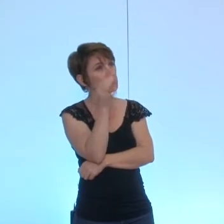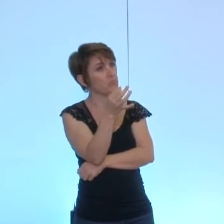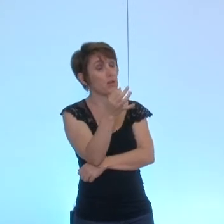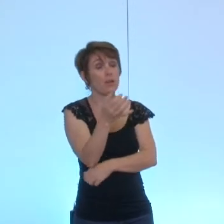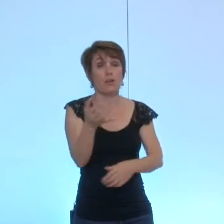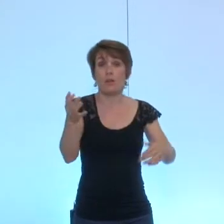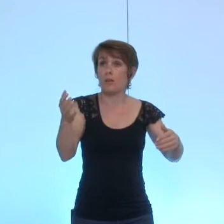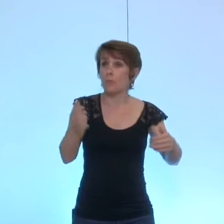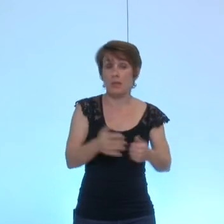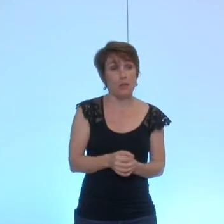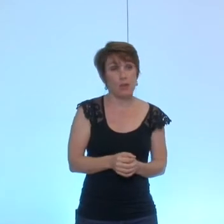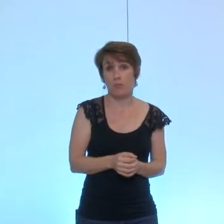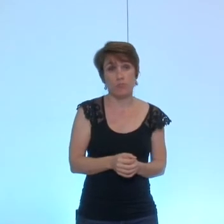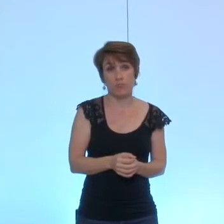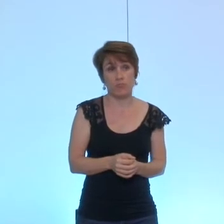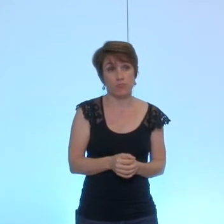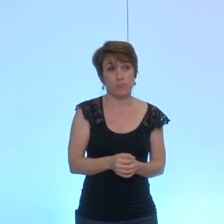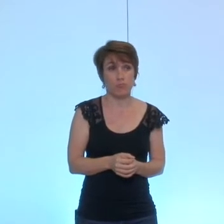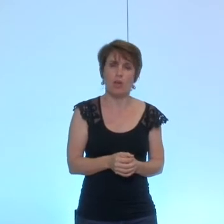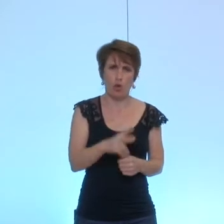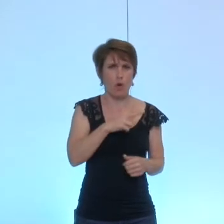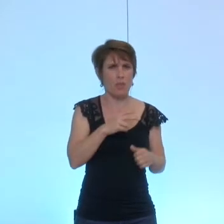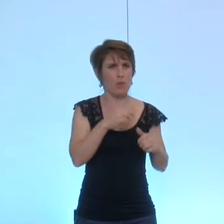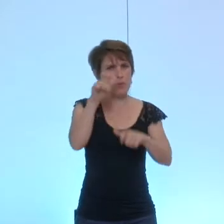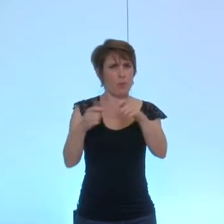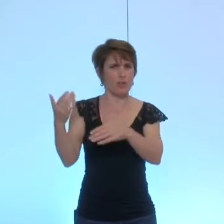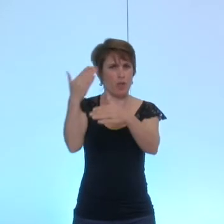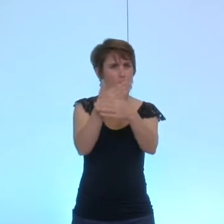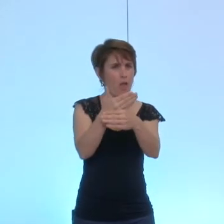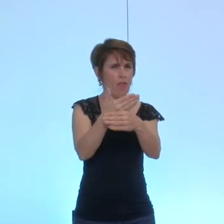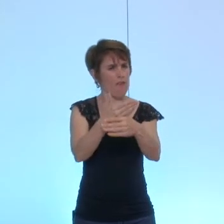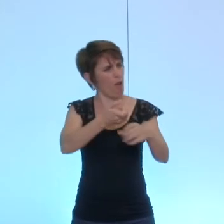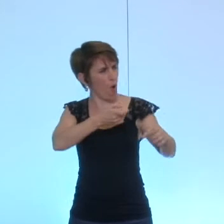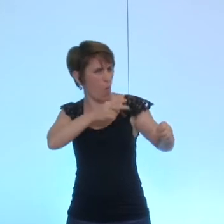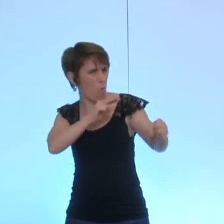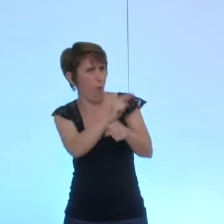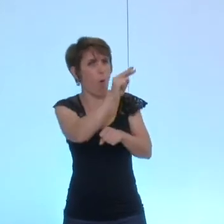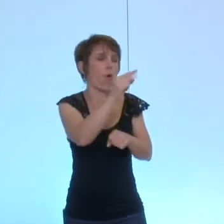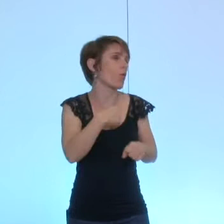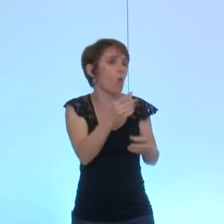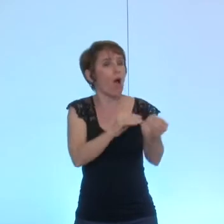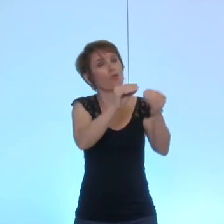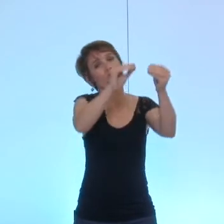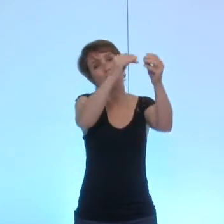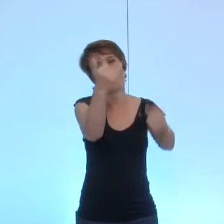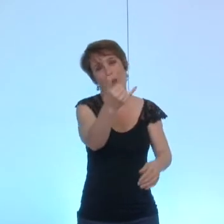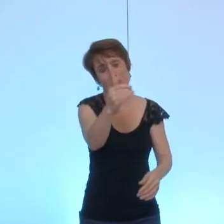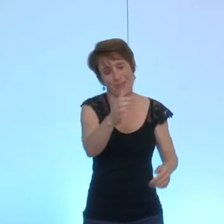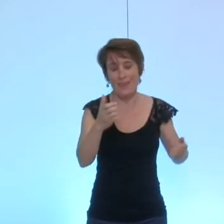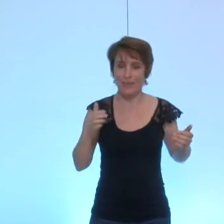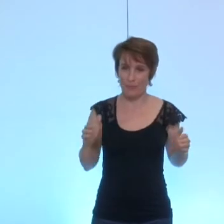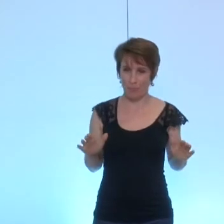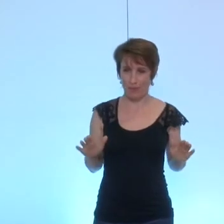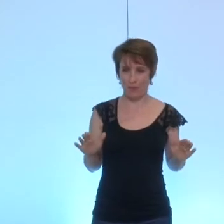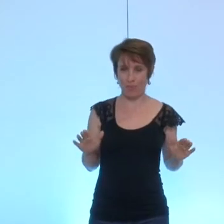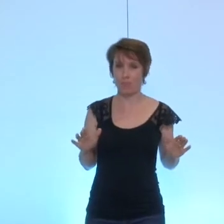voulez-vous je crois que certaines interventions ont été assez cruelles pour qu'il ne soit pas nécessaire d'en rajouter une couche si me permettez l'expression simplement je voudrais penser